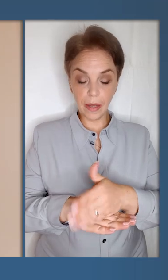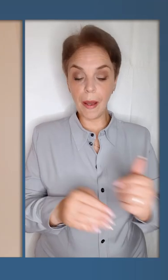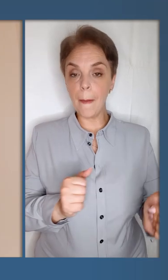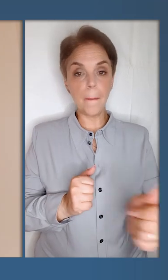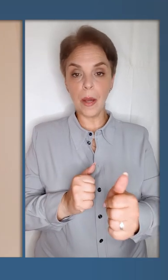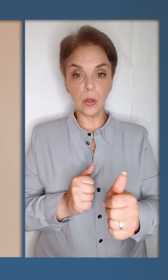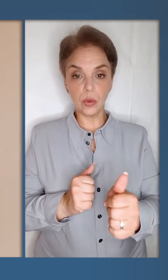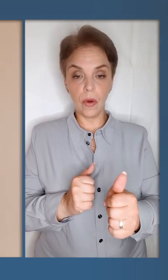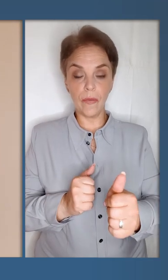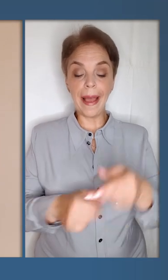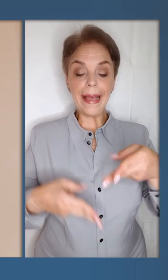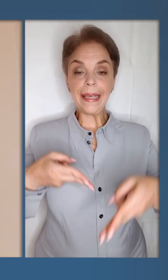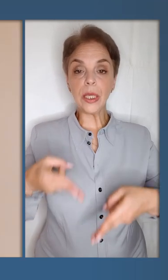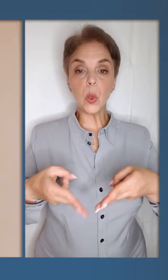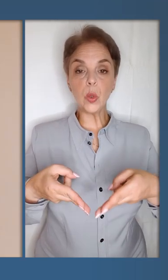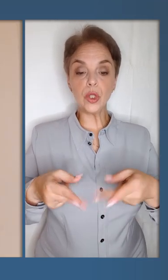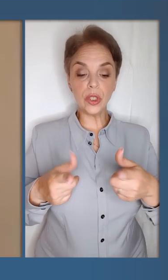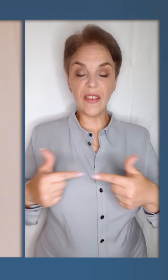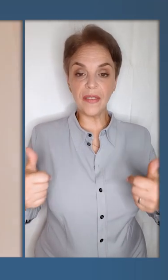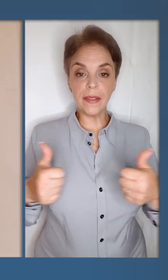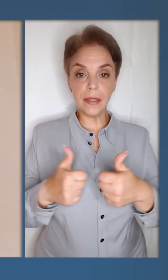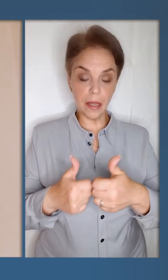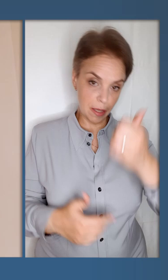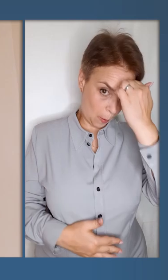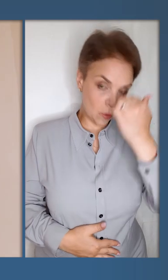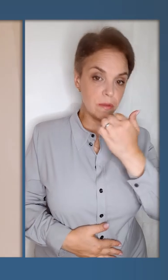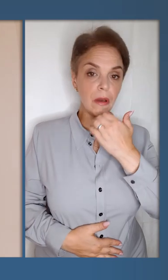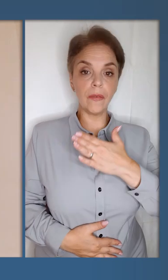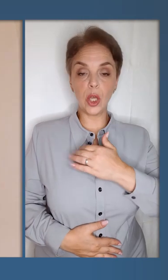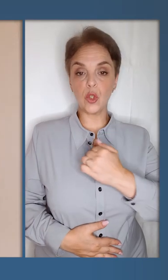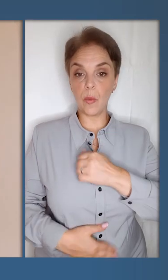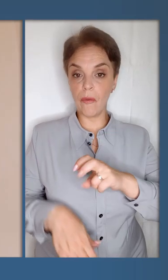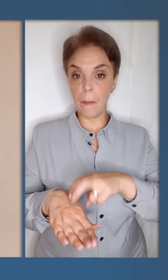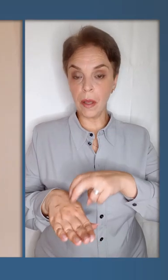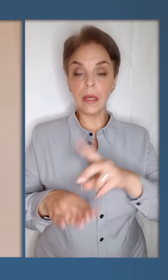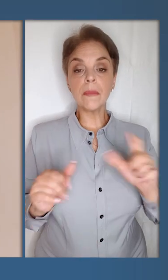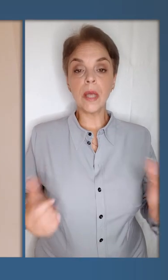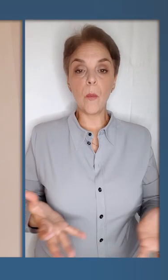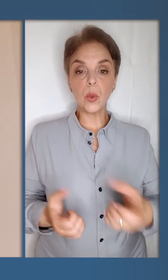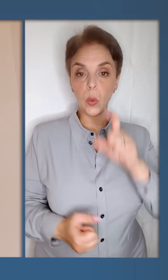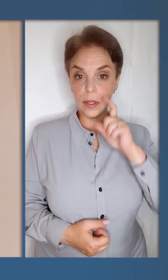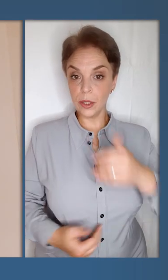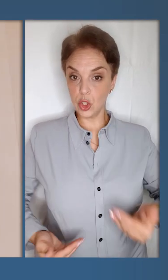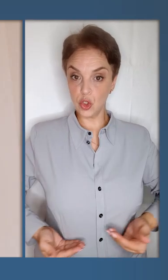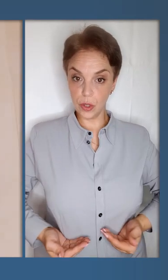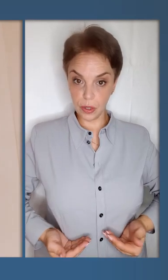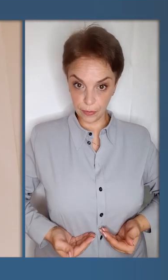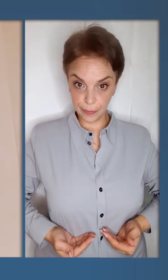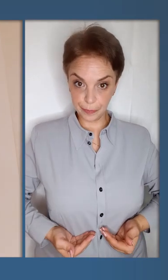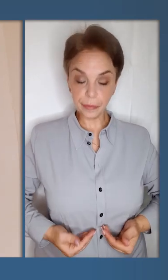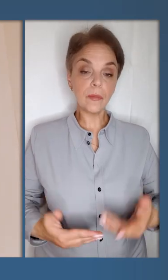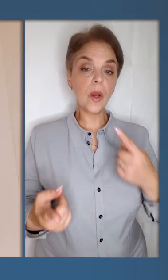передове хірургічне відділення, подякував нашим бойовим медикам за передбунок українських життів,